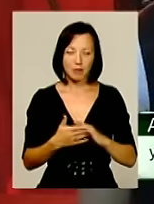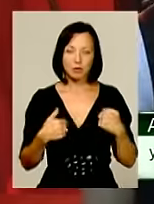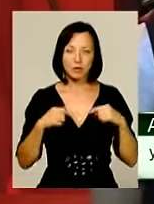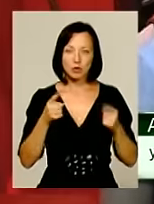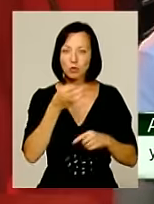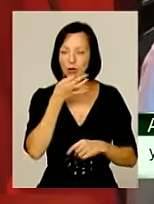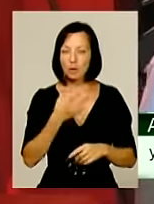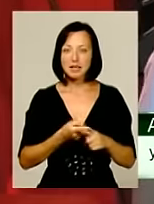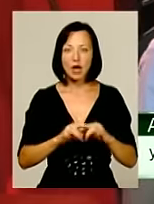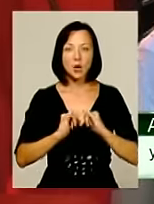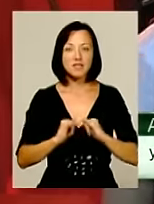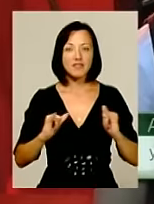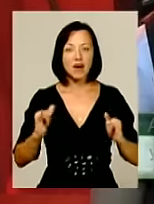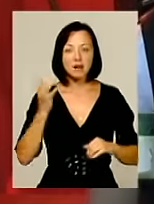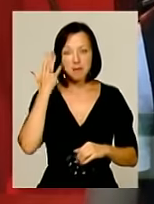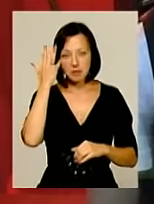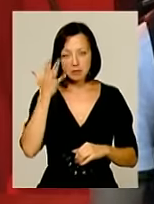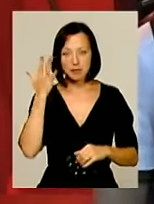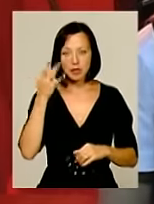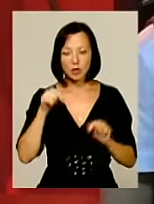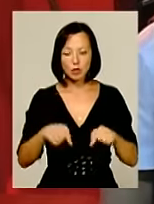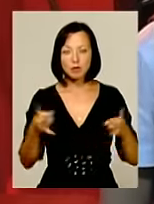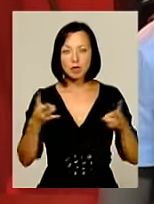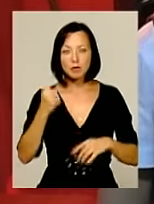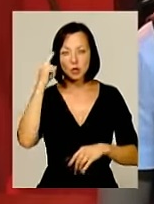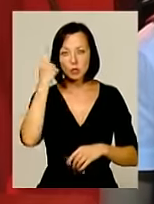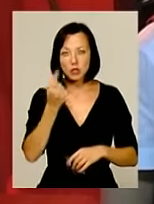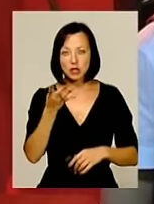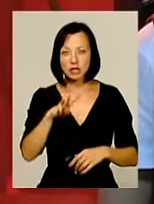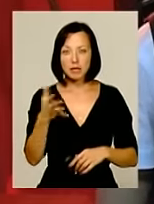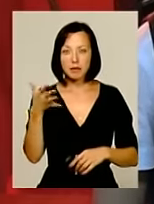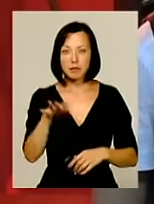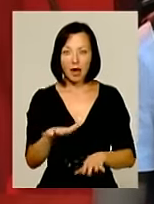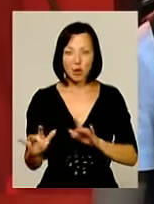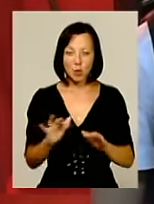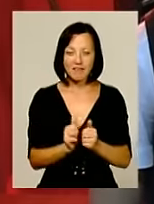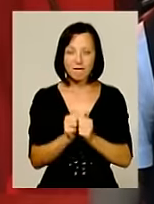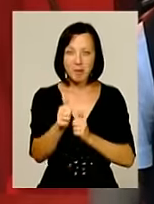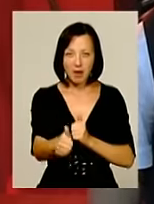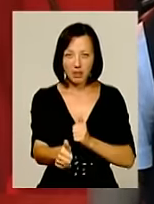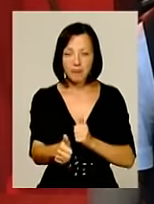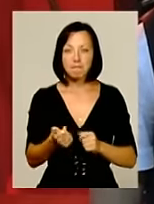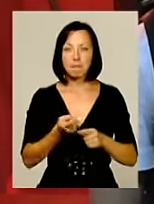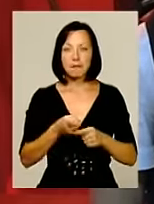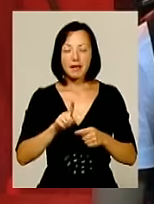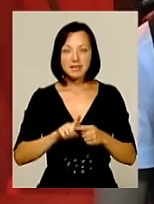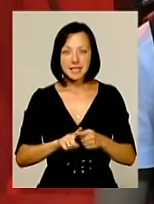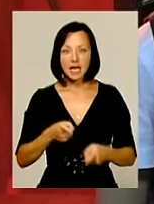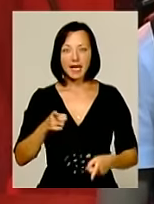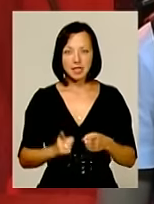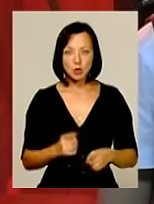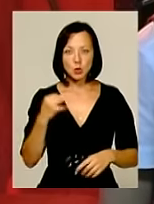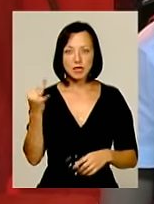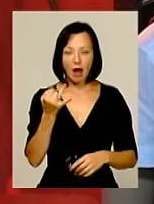сподобалось. Це розвиває мишлення, тобто тут потрібно думати на 4-5 ходів вперед, тобто це дійсно